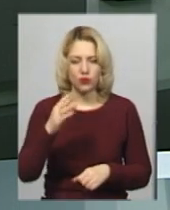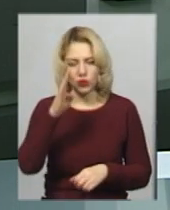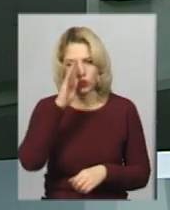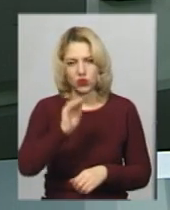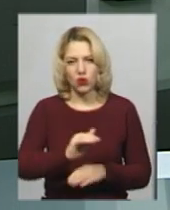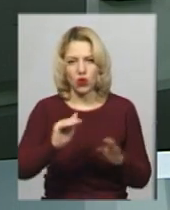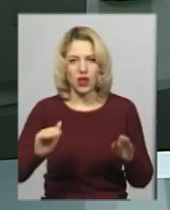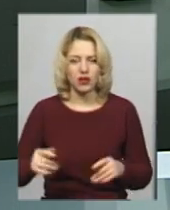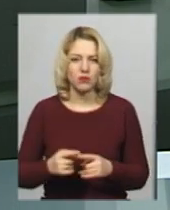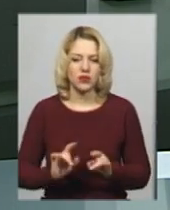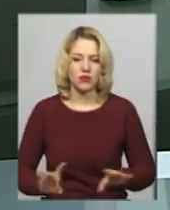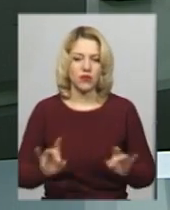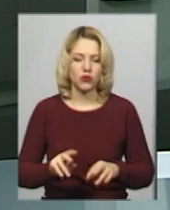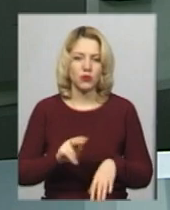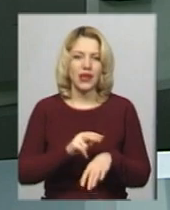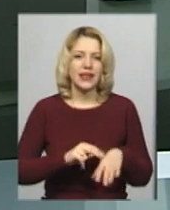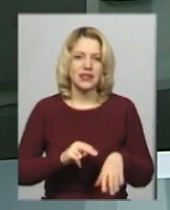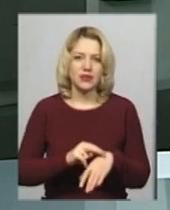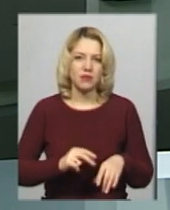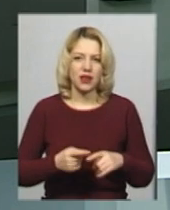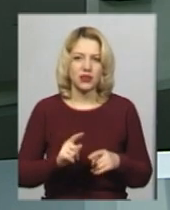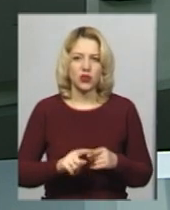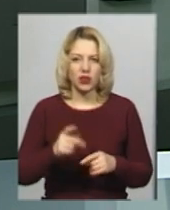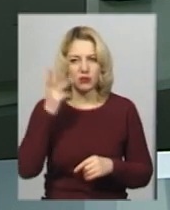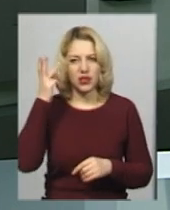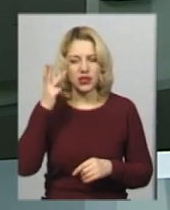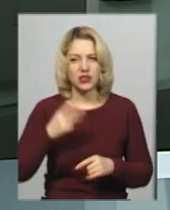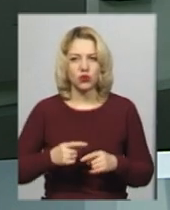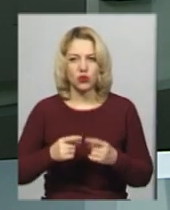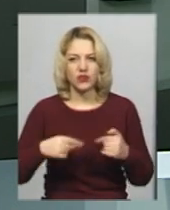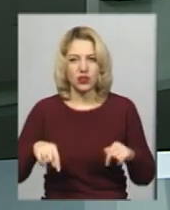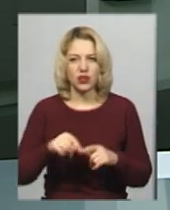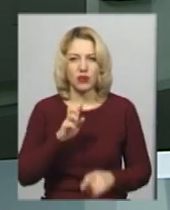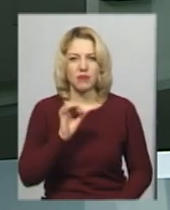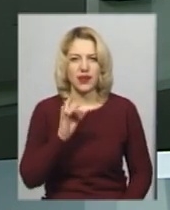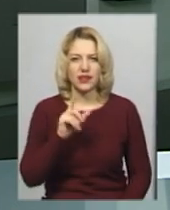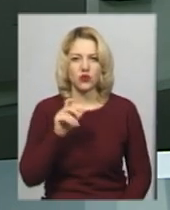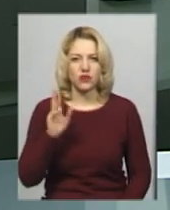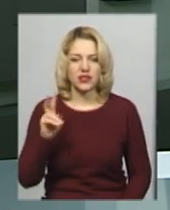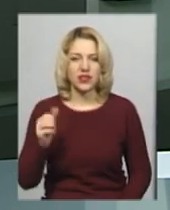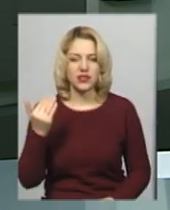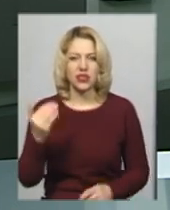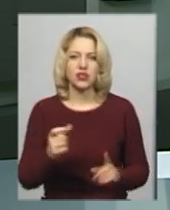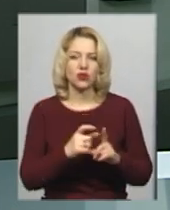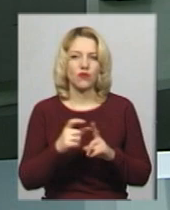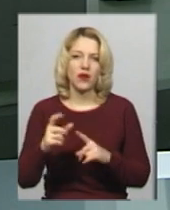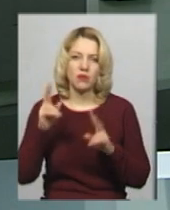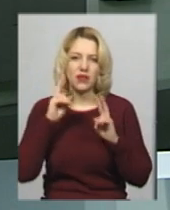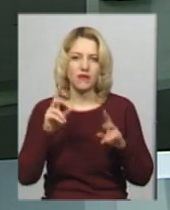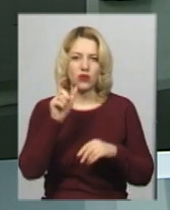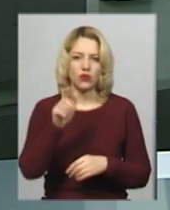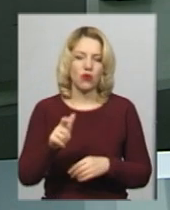Про це повідомила інспекторка сектору моніторингу Хмельницького відділу поліції Людмила Берестовська. За її словами, невідомий